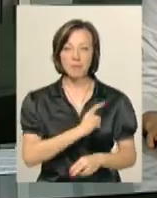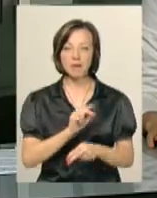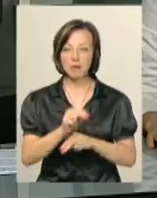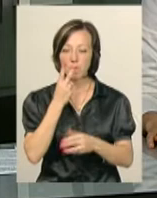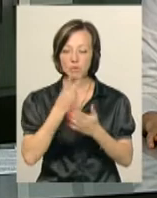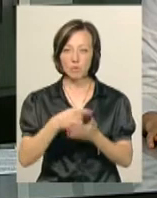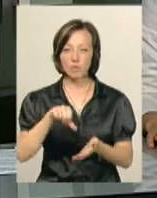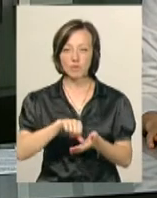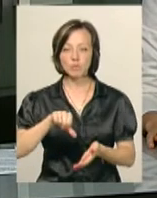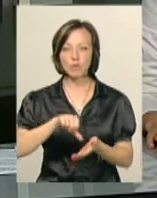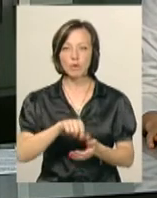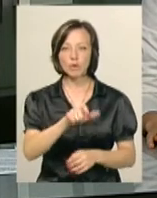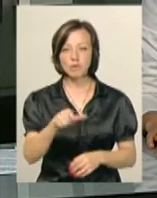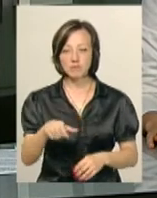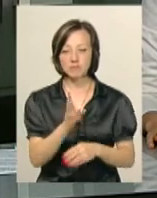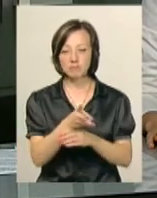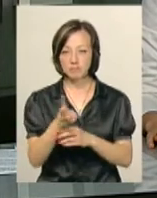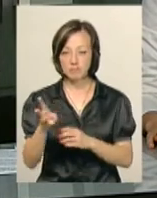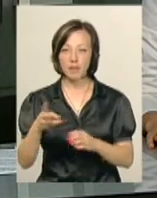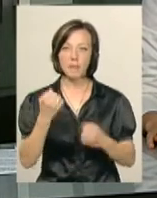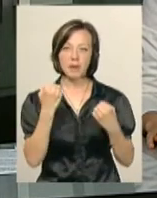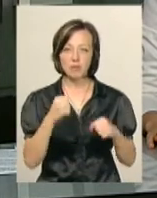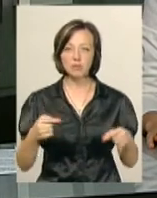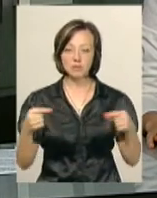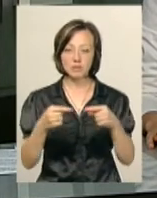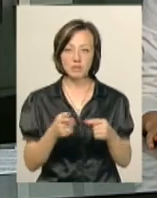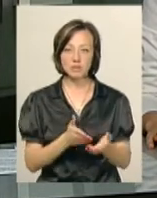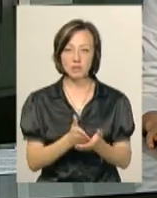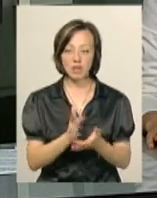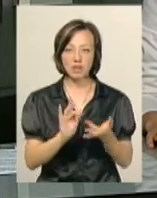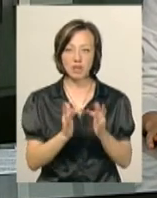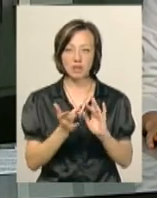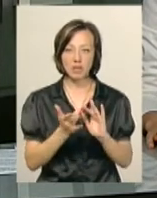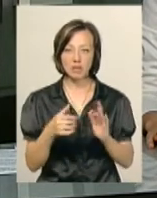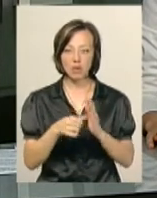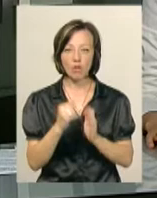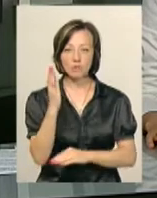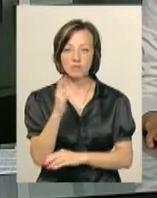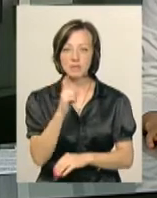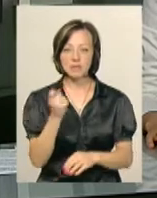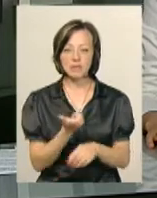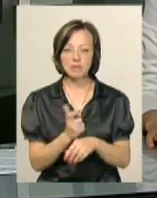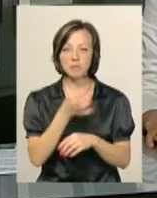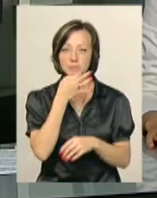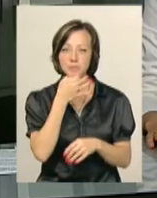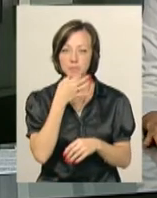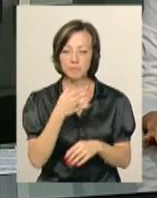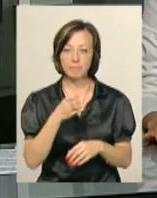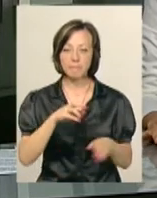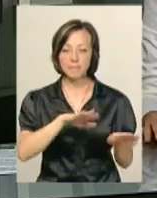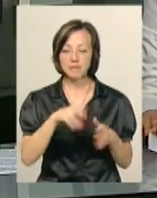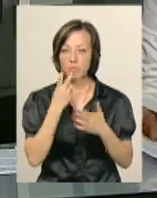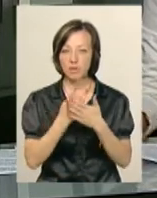та показові виступи учасники фільмуватимуться. Переможці визначатимуть шляхом інтернет-голосування за найбільшою кількістю вподобань після